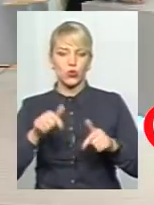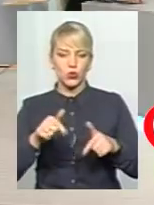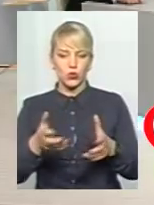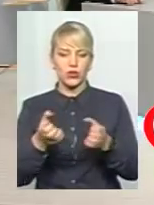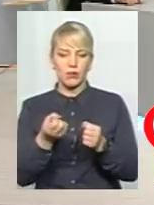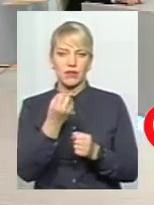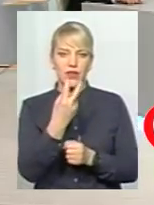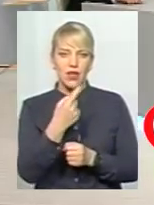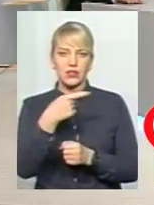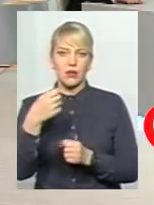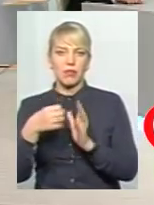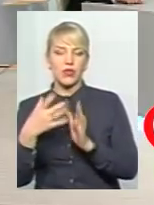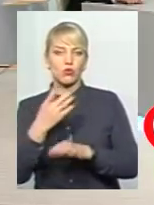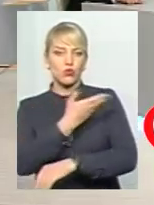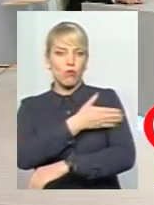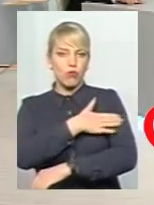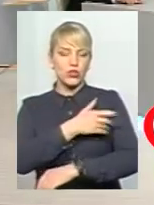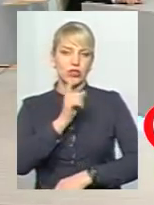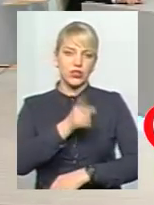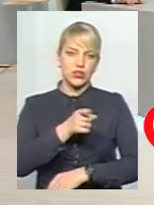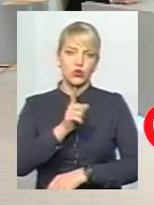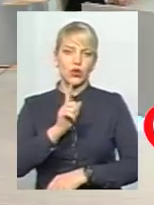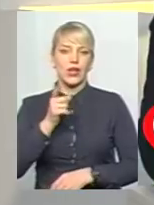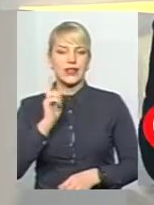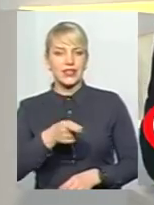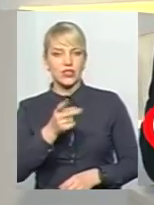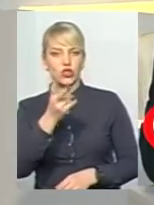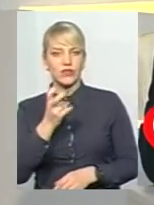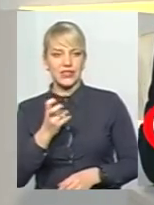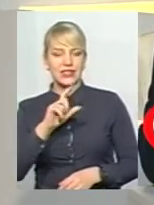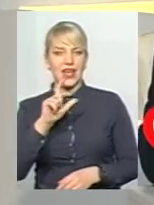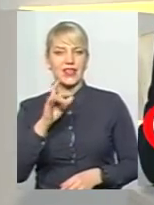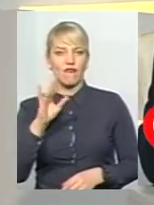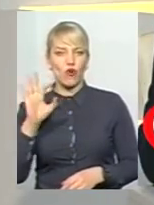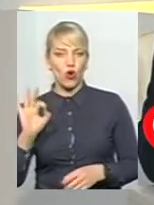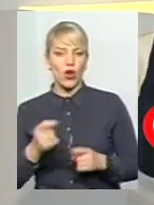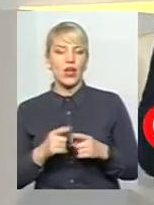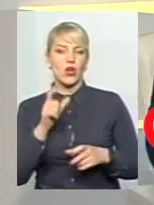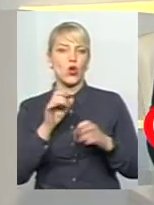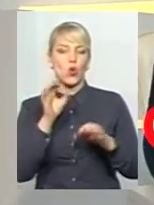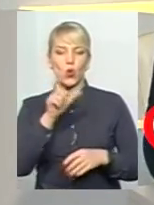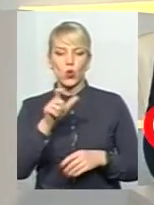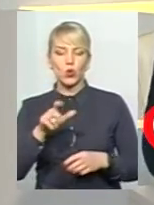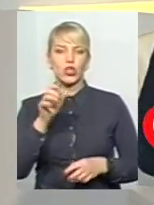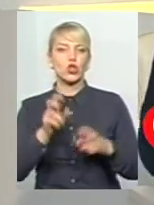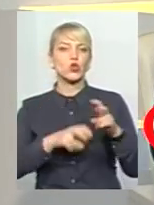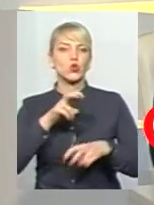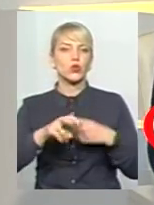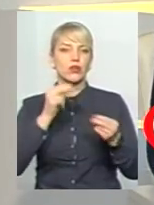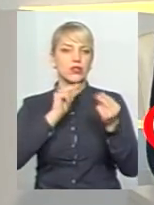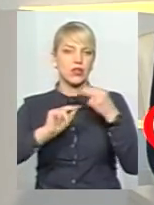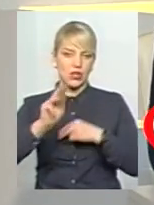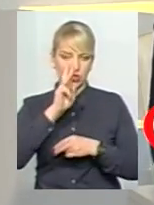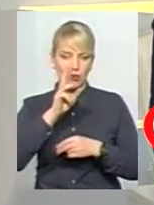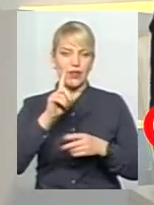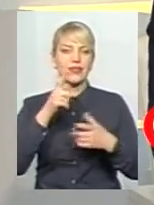виїжджає, тому що вона в Польщі отримує 1000-1200 євро. Ну, а людина природньо шукає там, де краще, там, де можна більше заробити і прогодувати